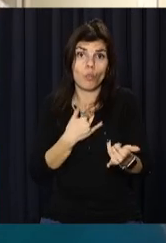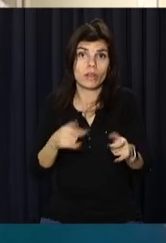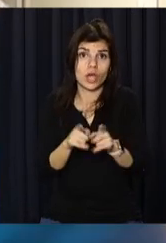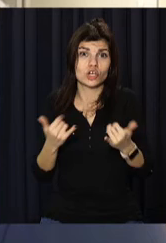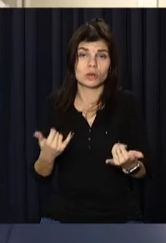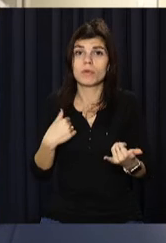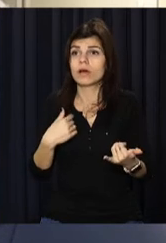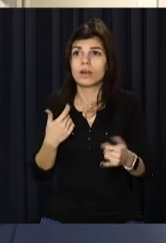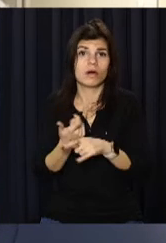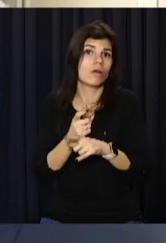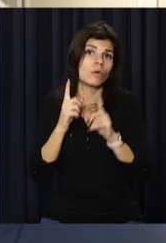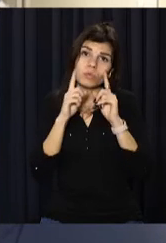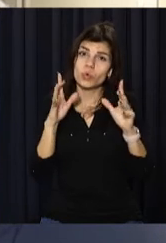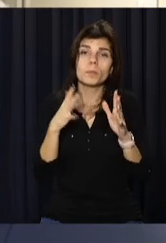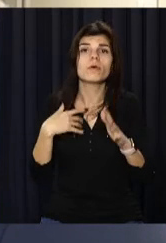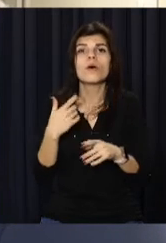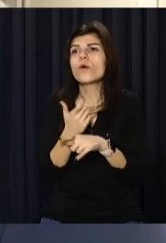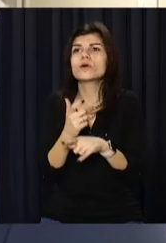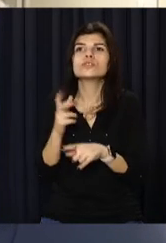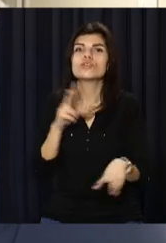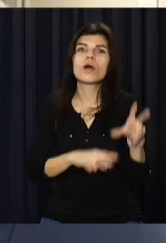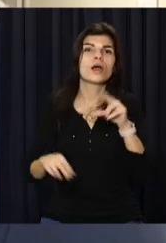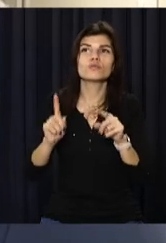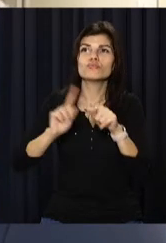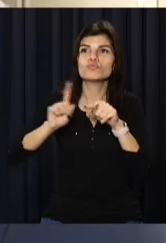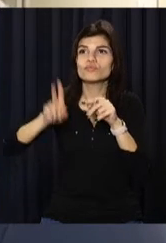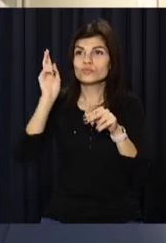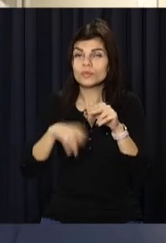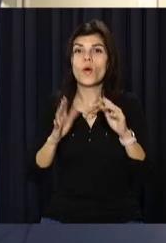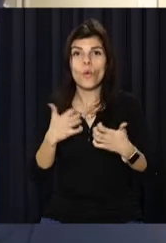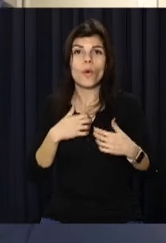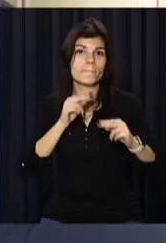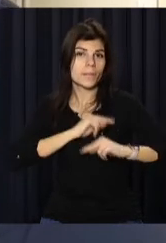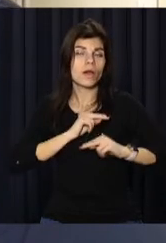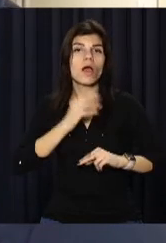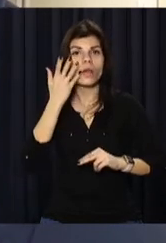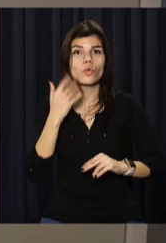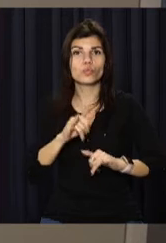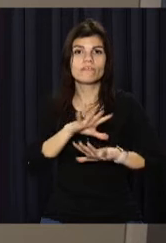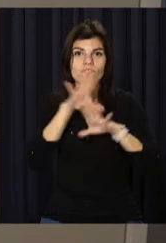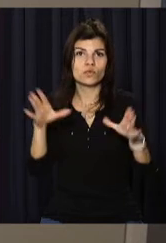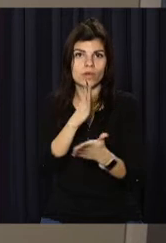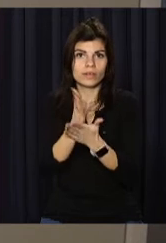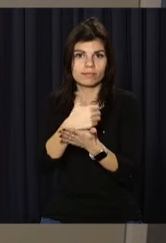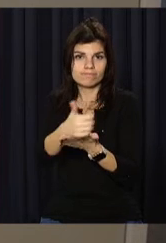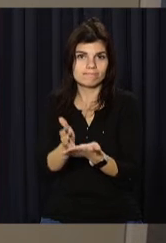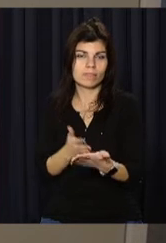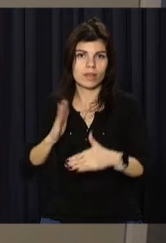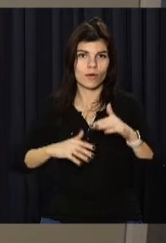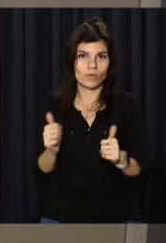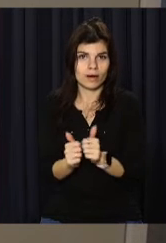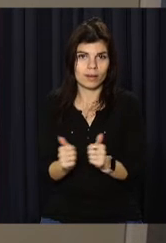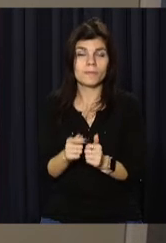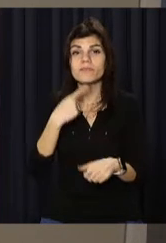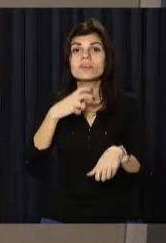возлагаємо надіжди на цю амбулаторію. Хочеться працювати, коли в тебе все є під рукою. В амбулаторії працюватимуть